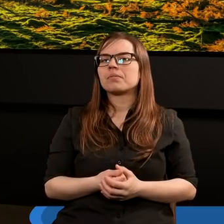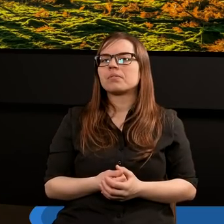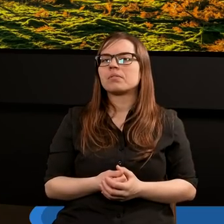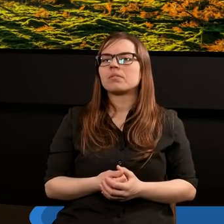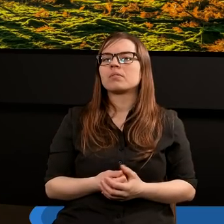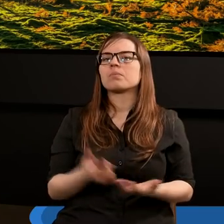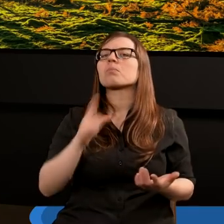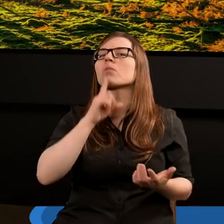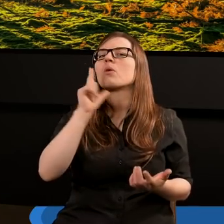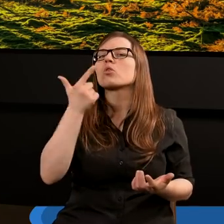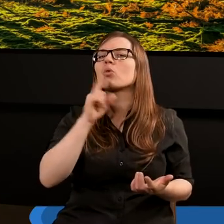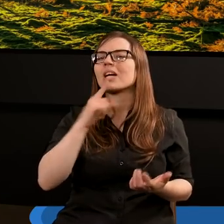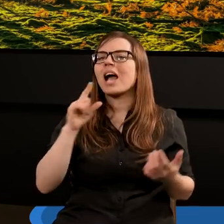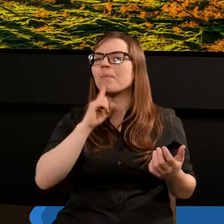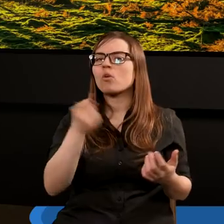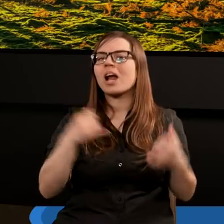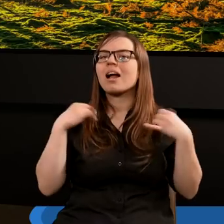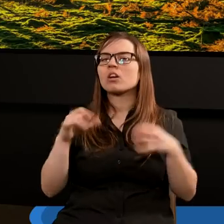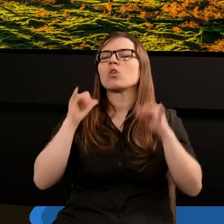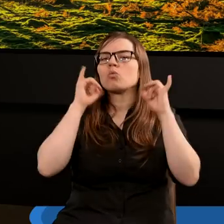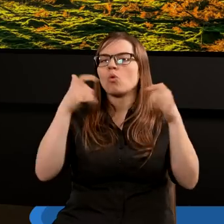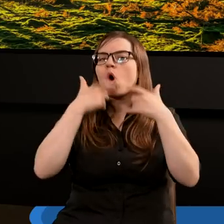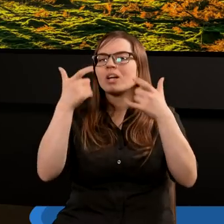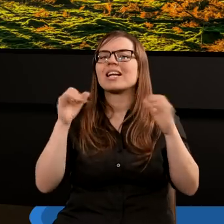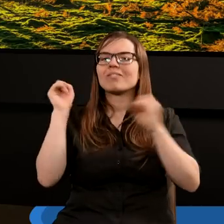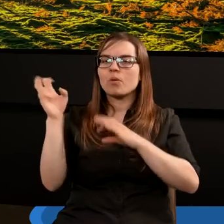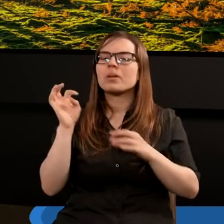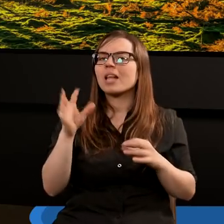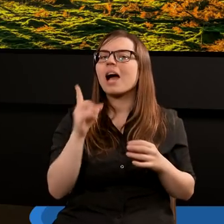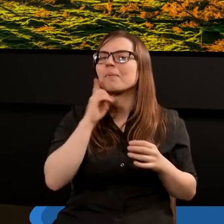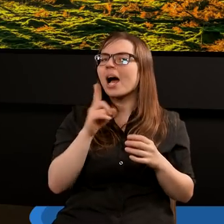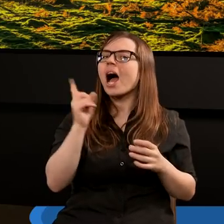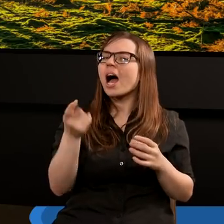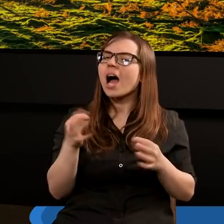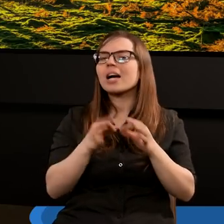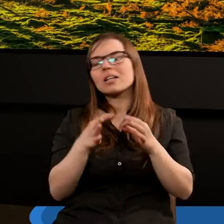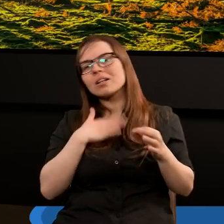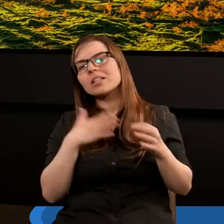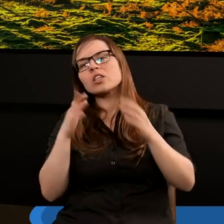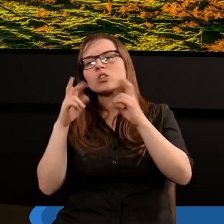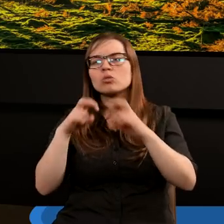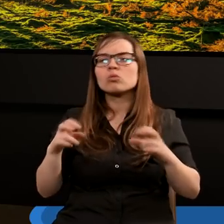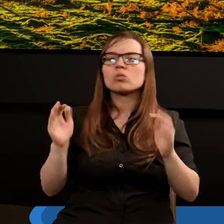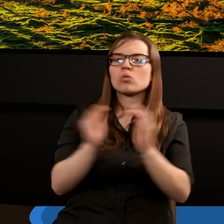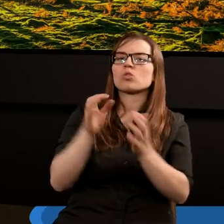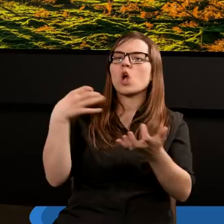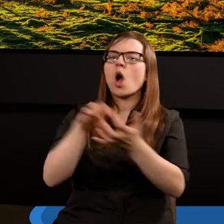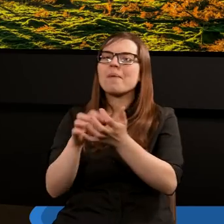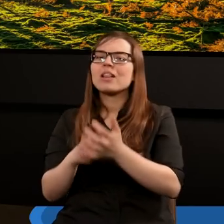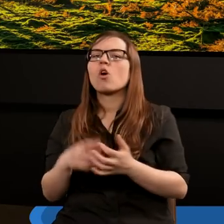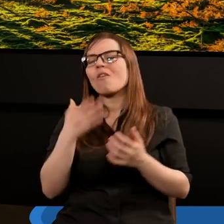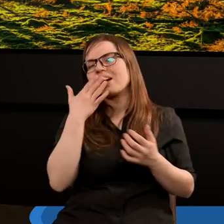Jakie jest poselstwo drugiego anioła? Jest to ogłoszenie, informacja, ale gdybyśmy mieli tak krótko skomentować